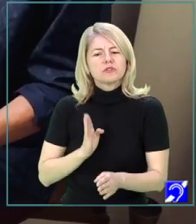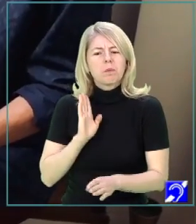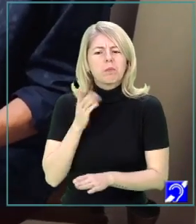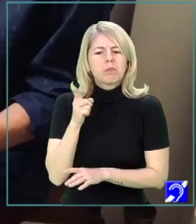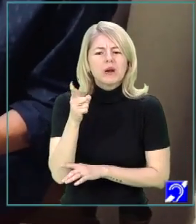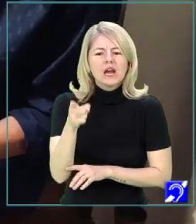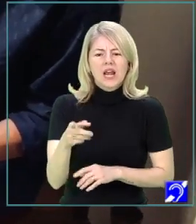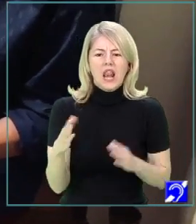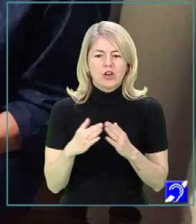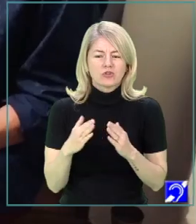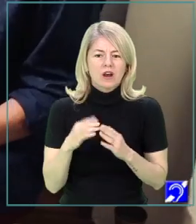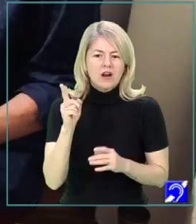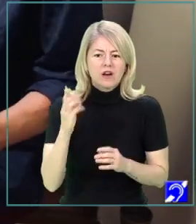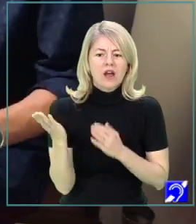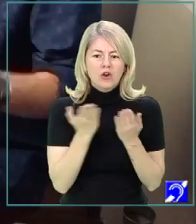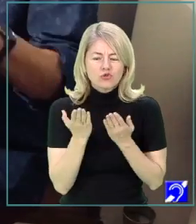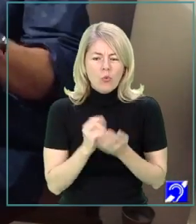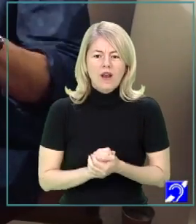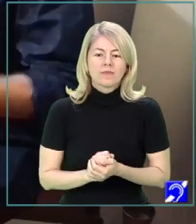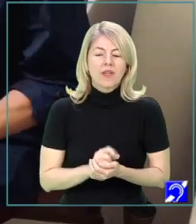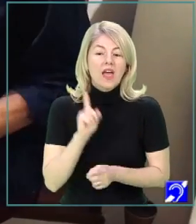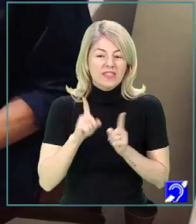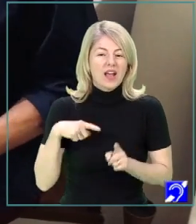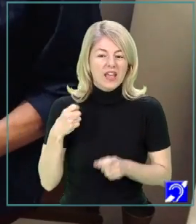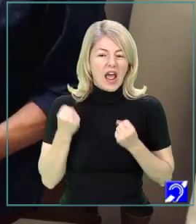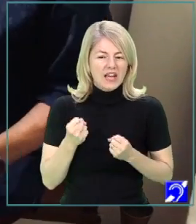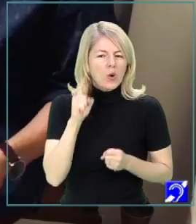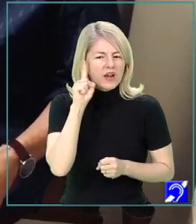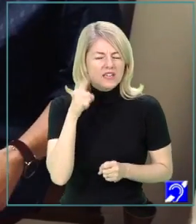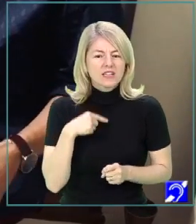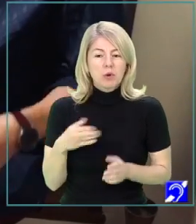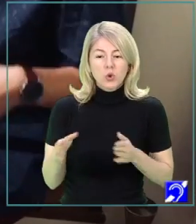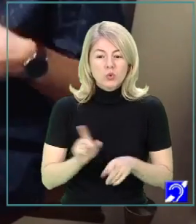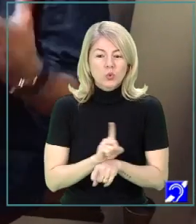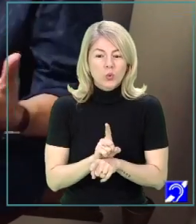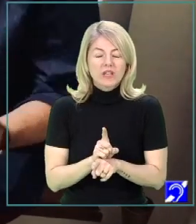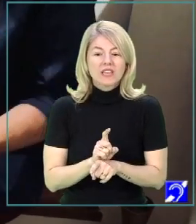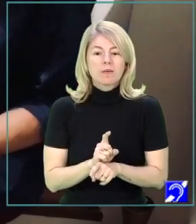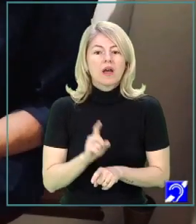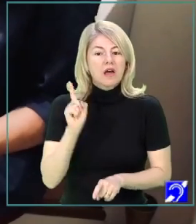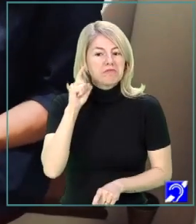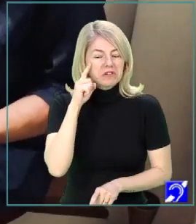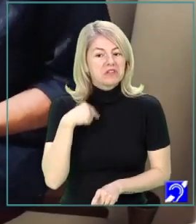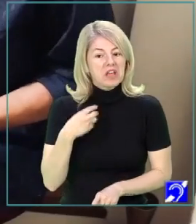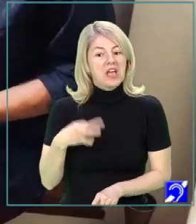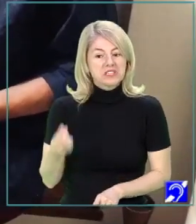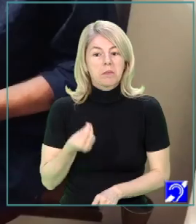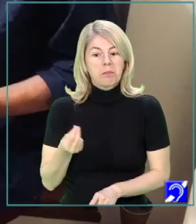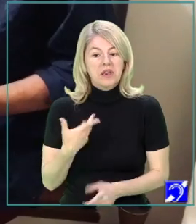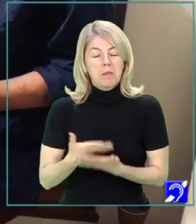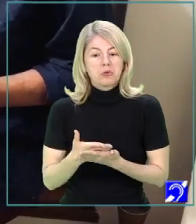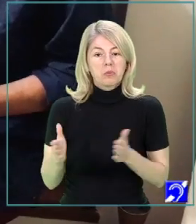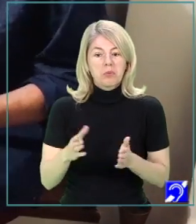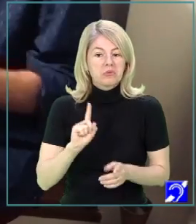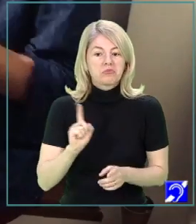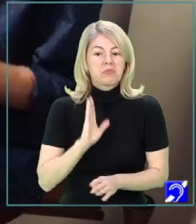școală. Dacă lucrul acesta vi se părea o corvoadă, credeți-mă că în scurt timp o să vi se pară chiar un lucru de dorit la care o să vă gândiți